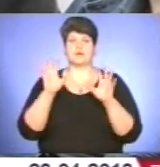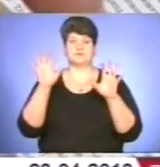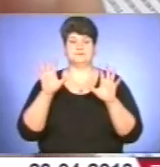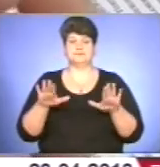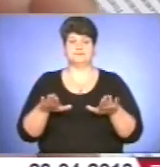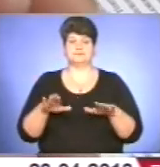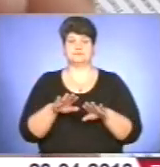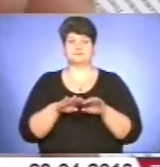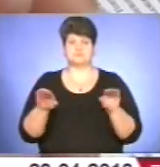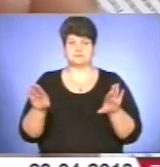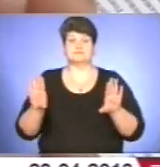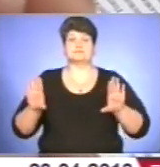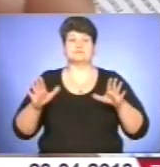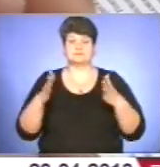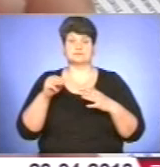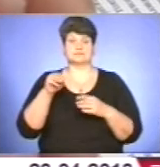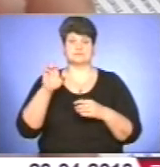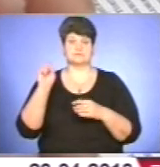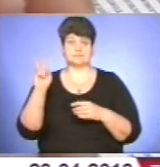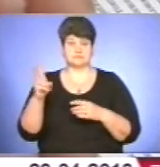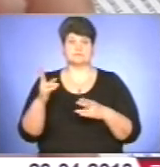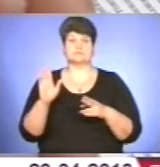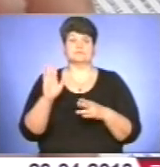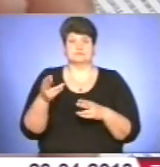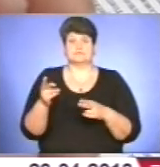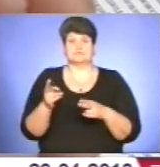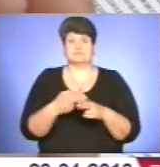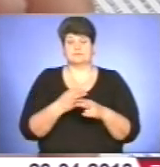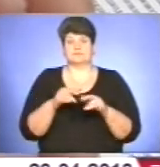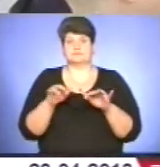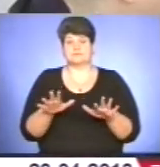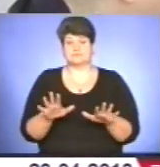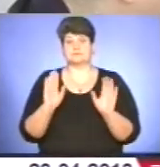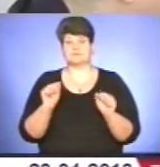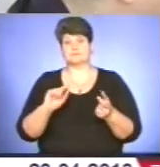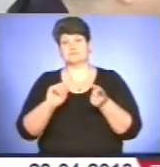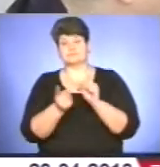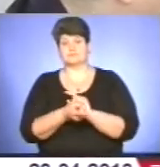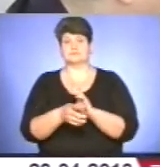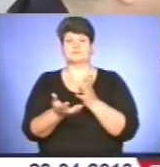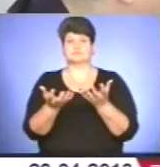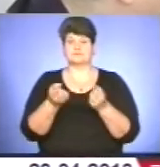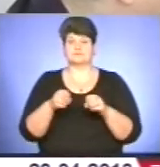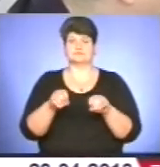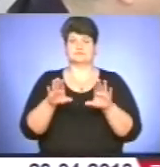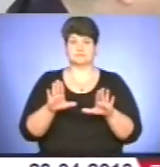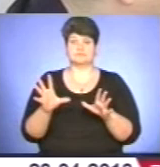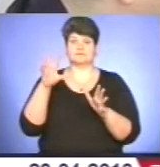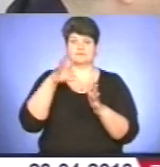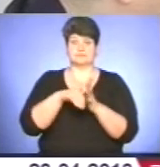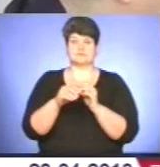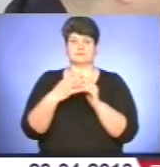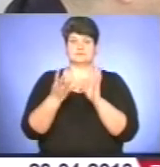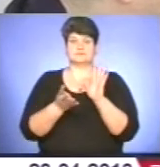бездіяльності обласної виборчої комісії ТВК може або замість неї прийняти рішення і ввести до складу комісії 19